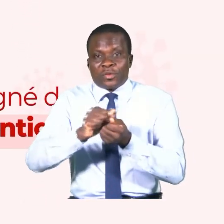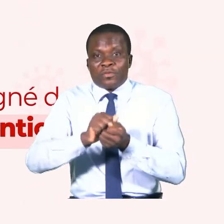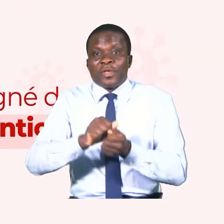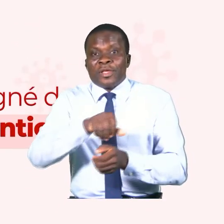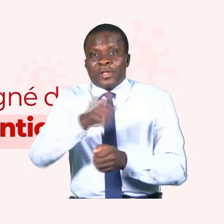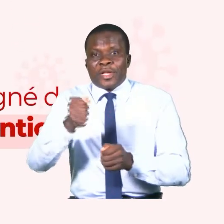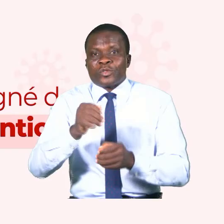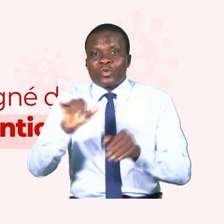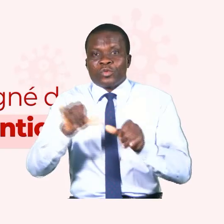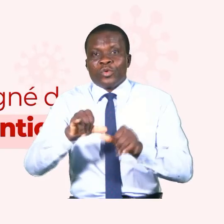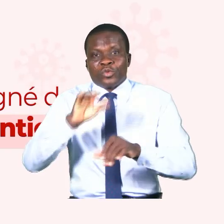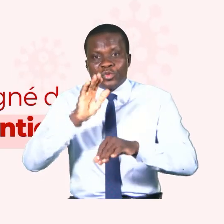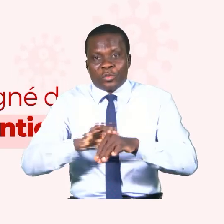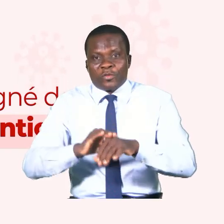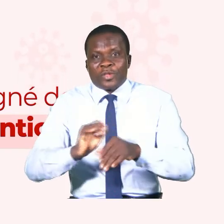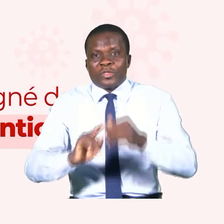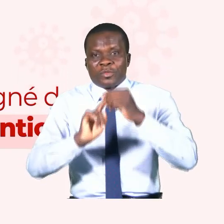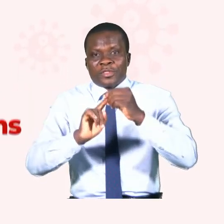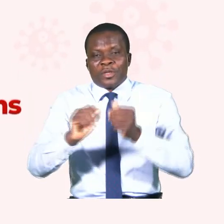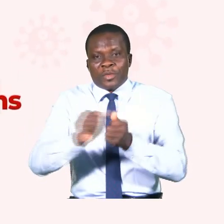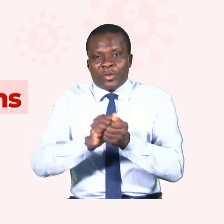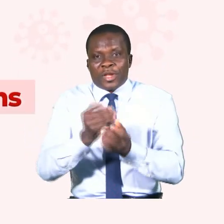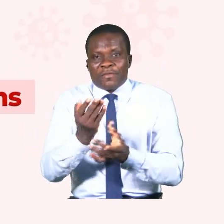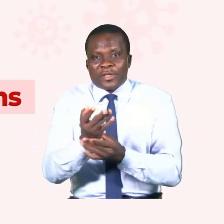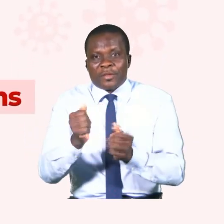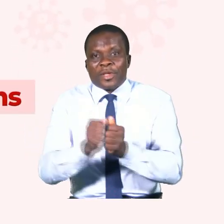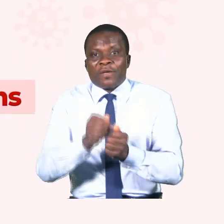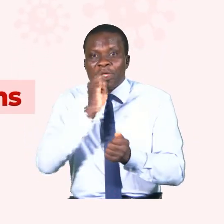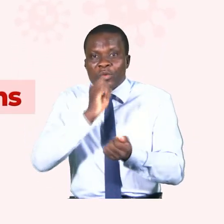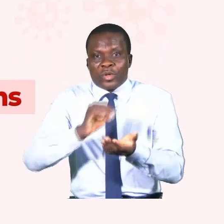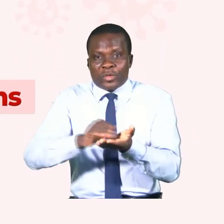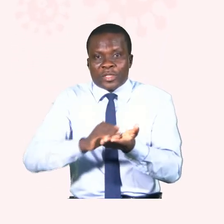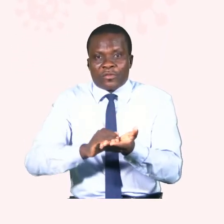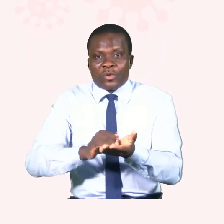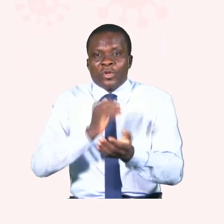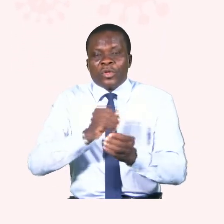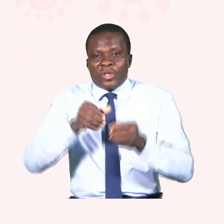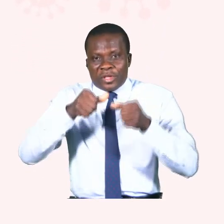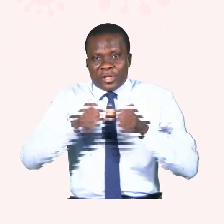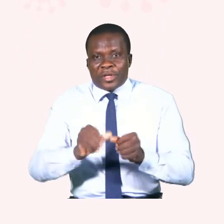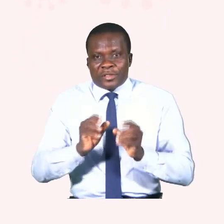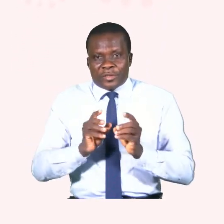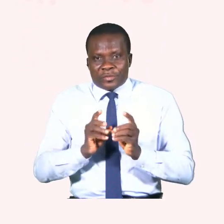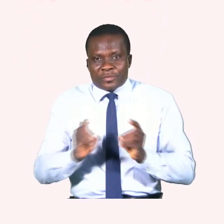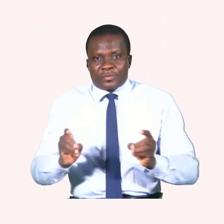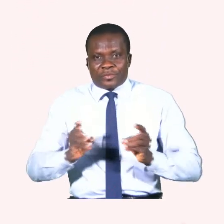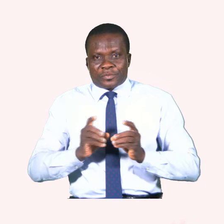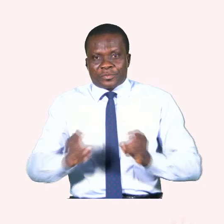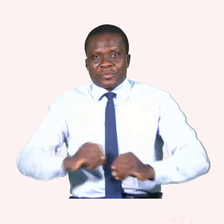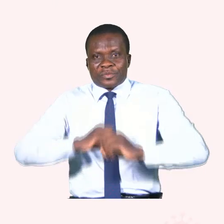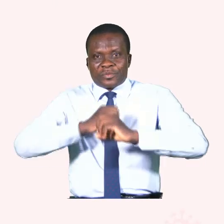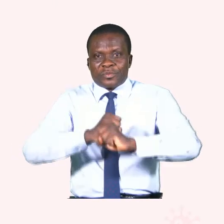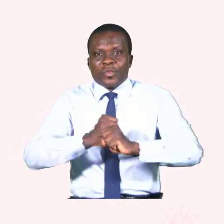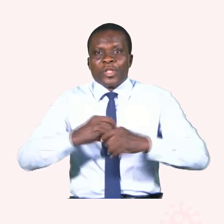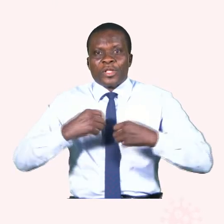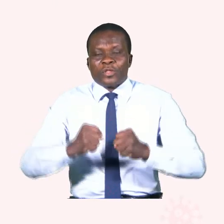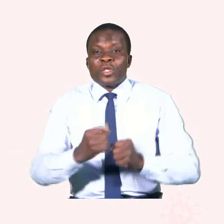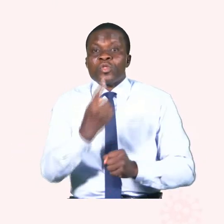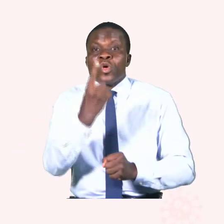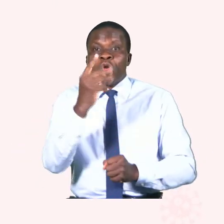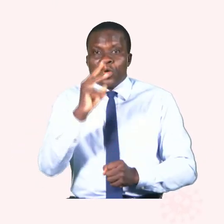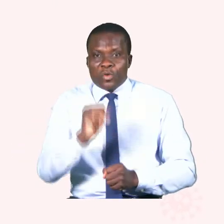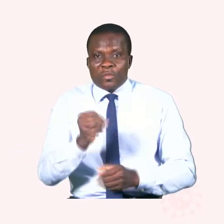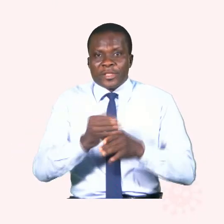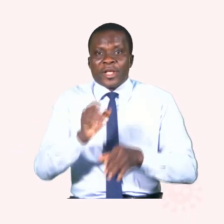autres mesures de prévention, notamment le lavage des mains à l'eau et au savon et l'observance de la distance de sécurité sanitaire d'au moins un mètre